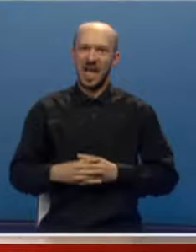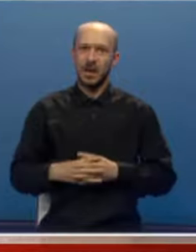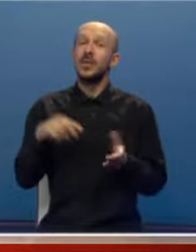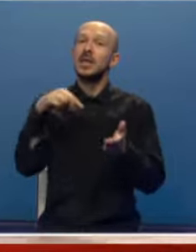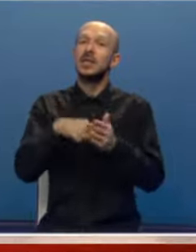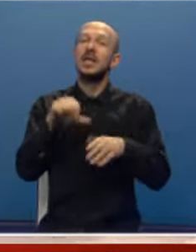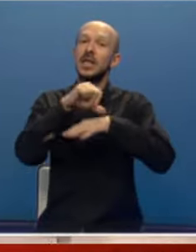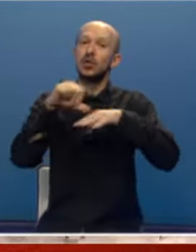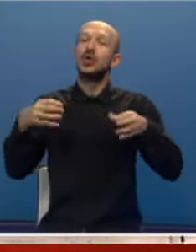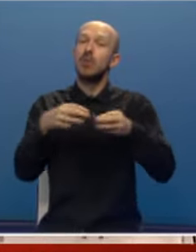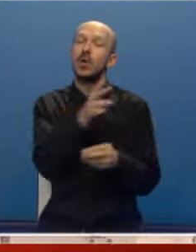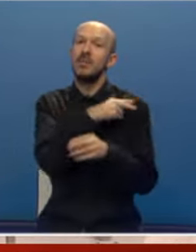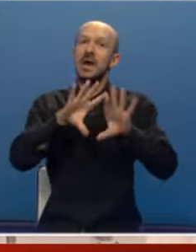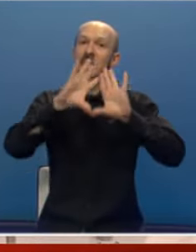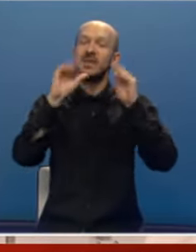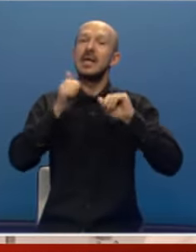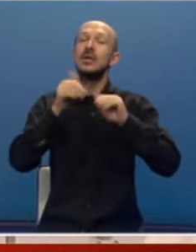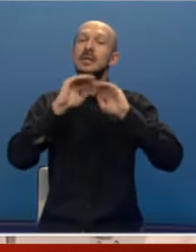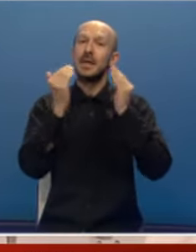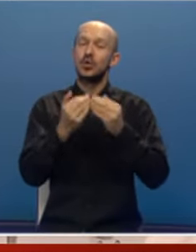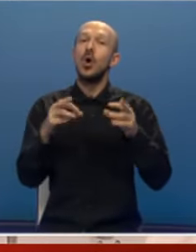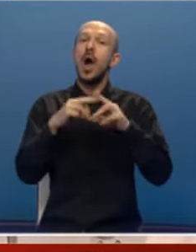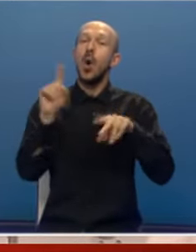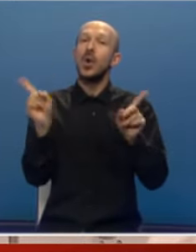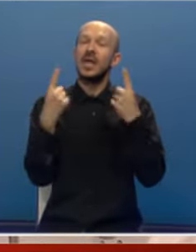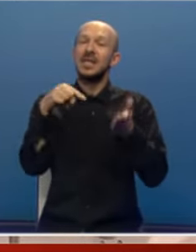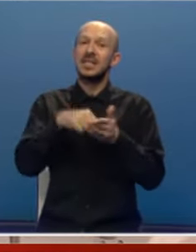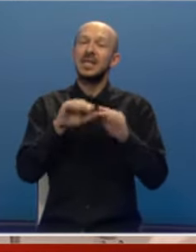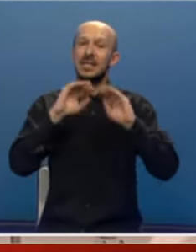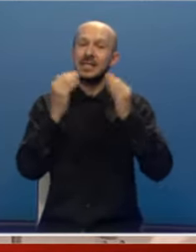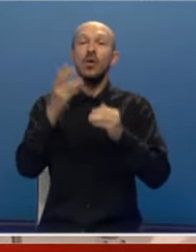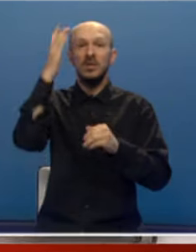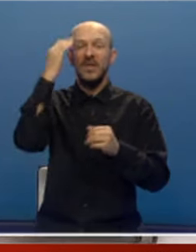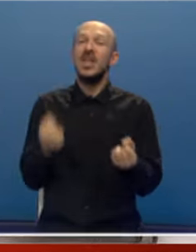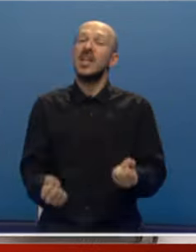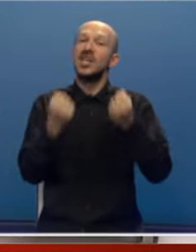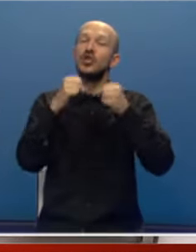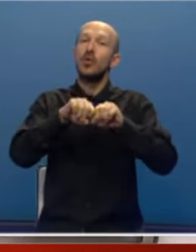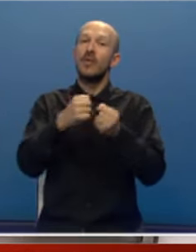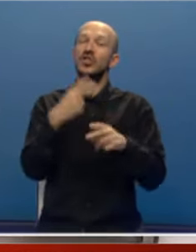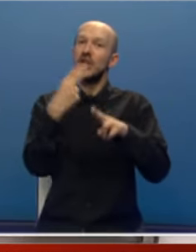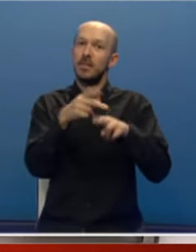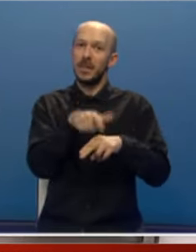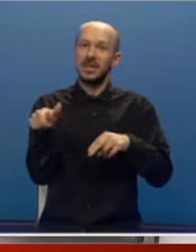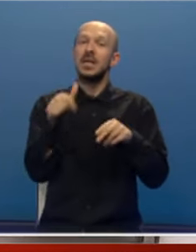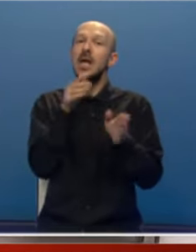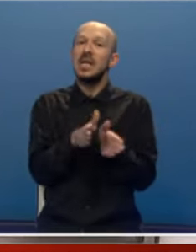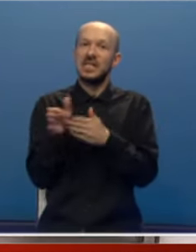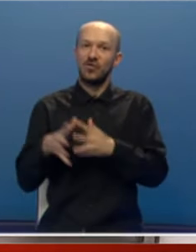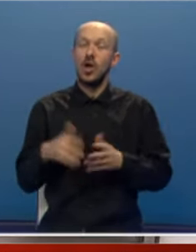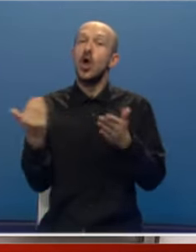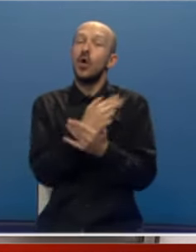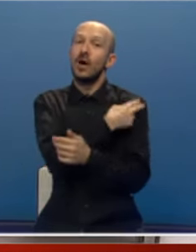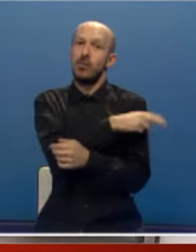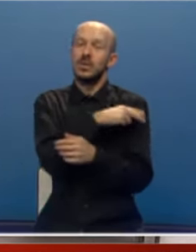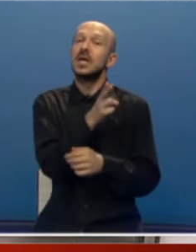Centralni hiruški blok ima sve sale na jednom mjestu dok je urgentni sa salom za zbrinjavanje teško povrijeđenih pacijenata izdvojen. Nova